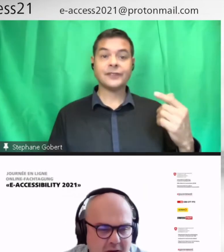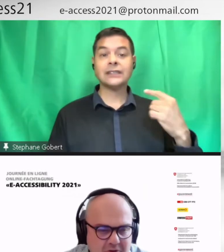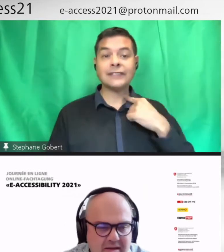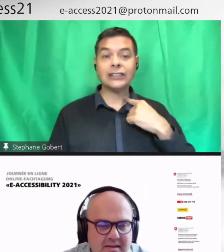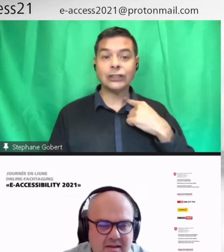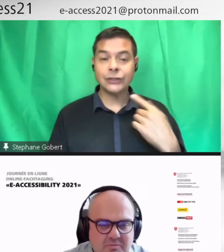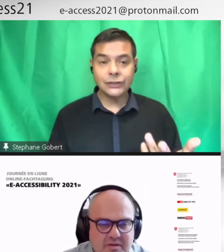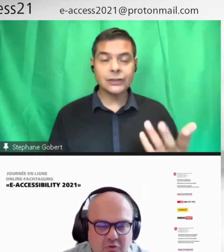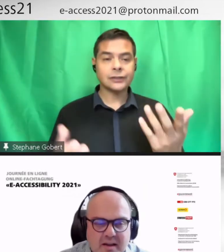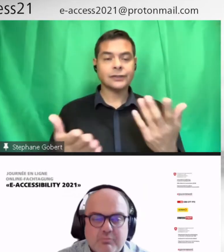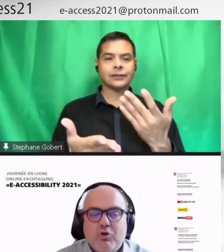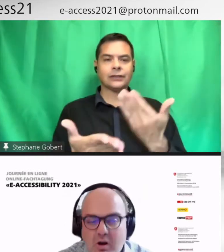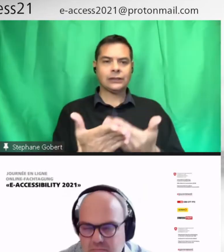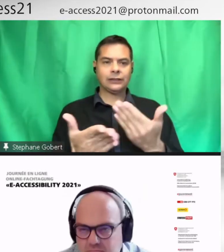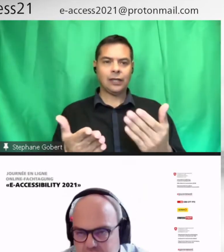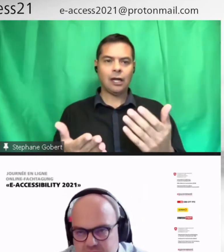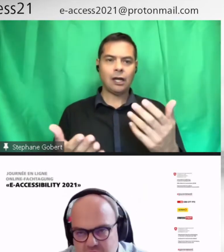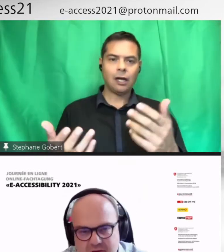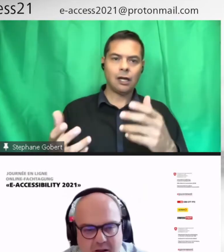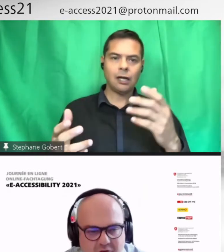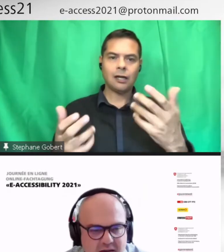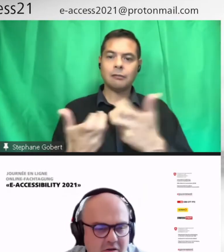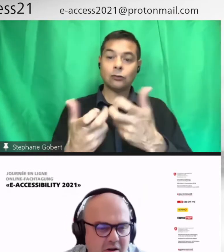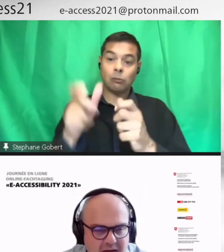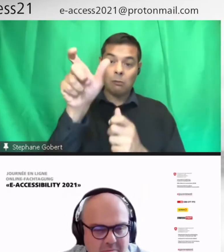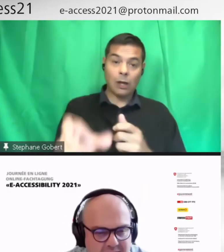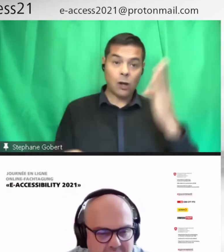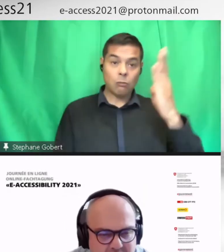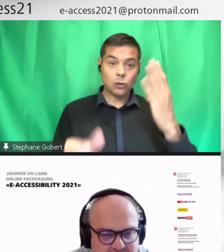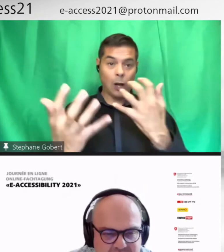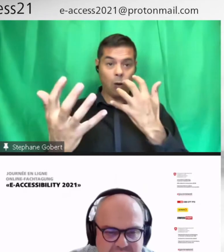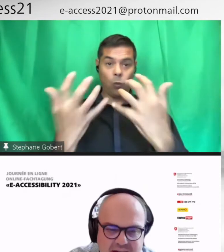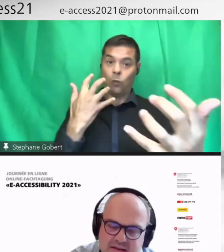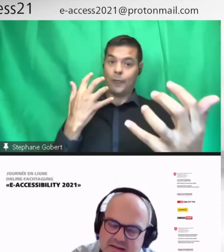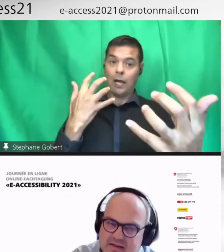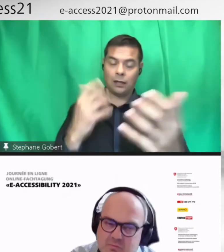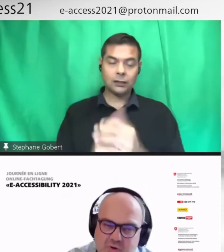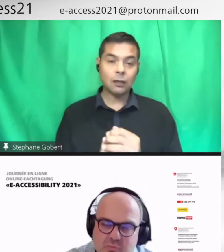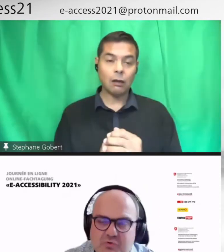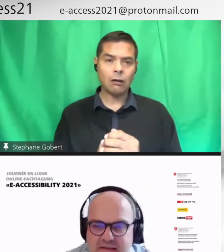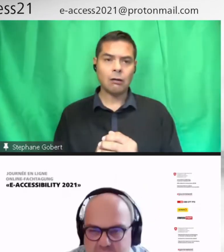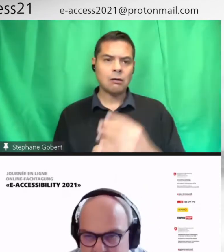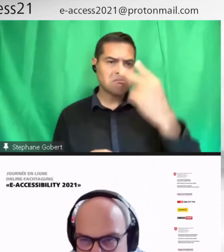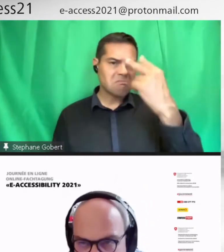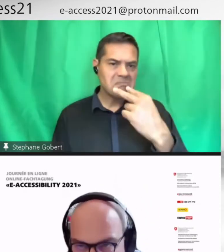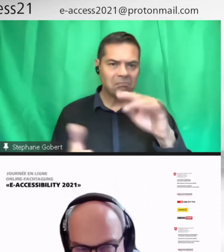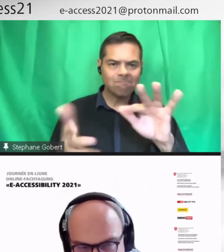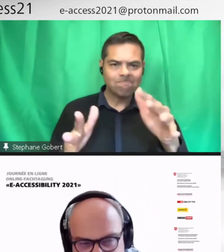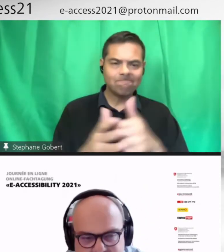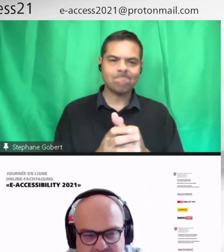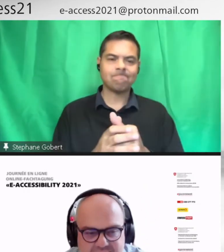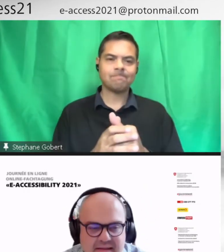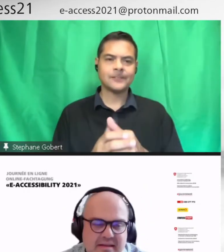y a peut-être quelqu'un qui a besoin d'un contraste plus grand, qui est malvoyant. Il peut-être l'élève aussi qui a besoin de plus d'espace entre les lignes parce qu'il est